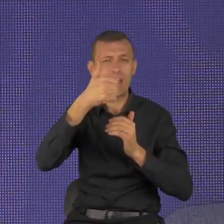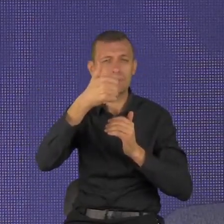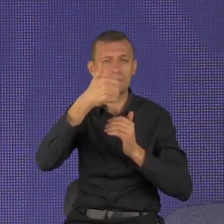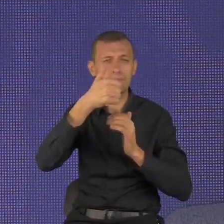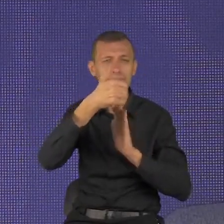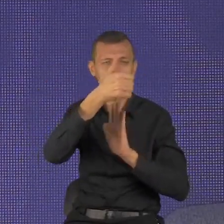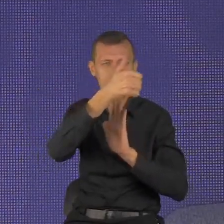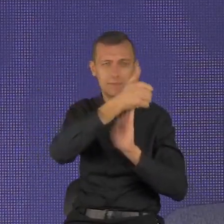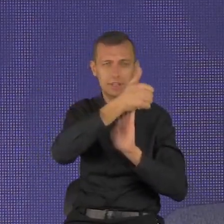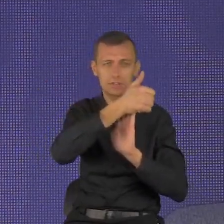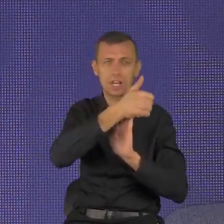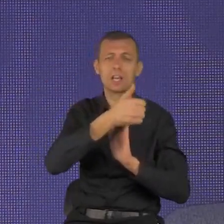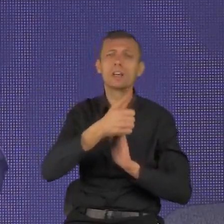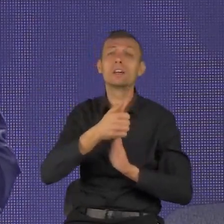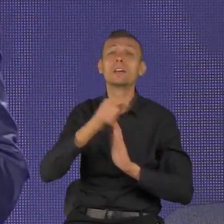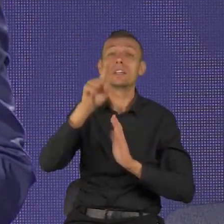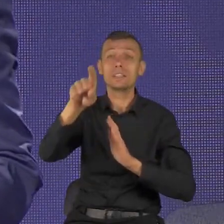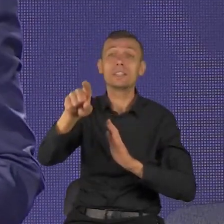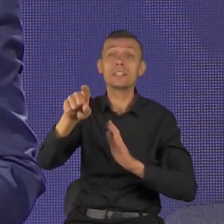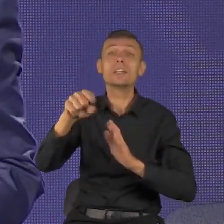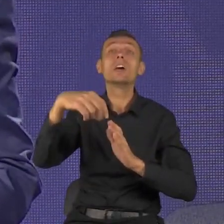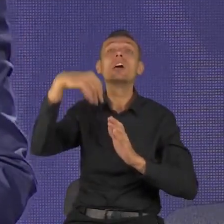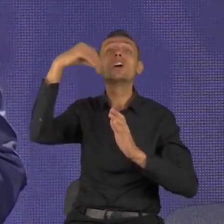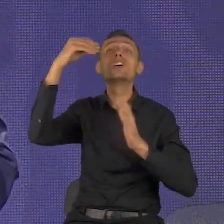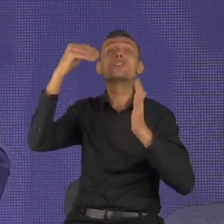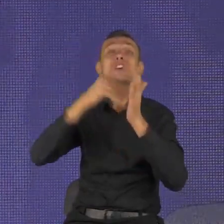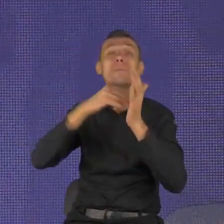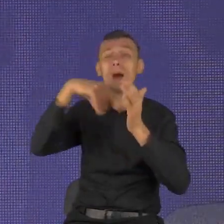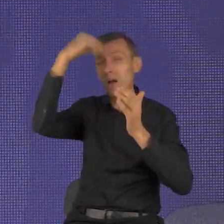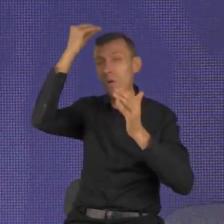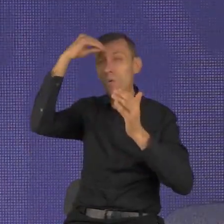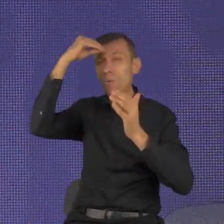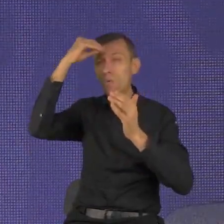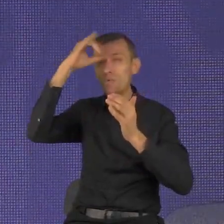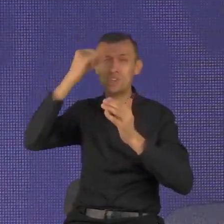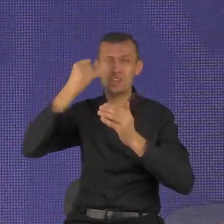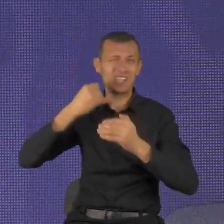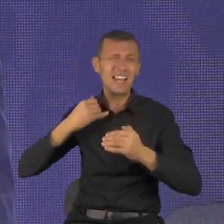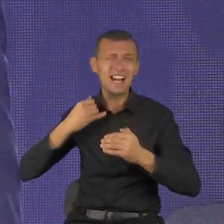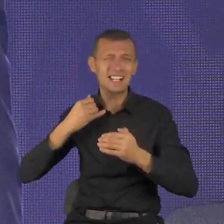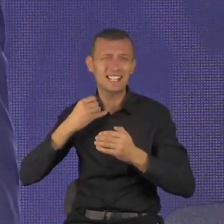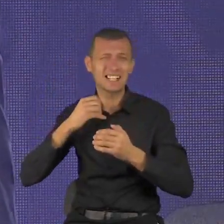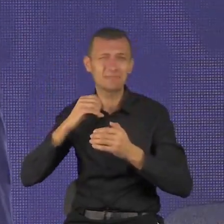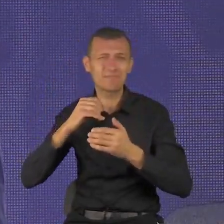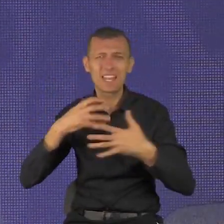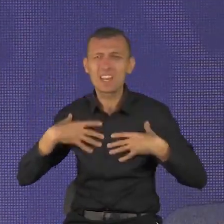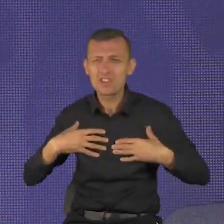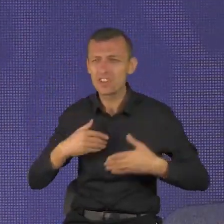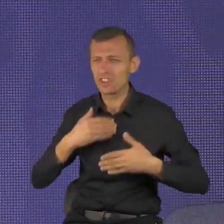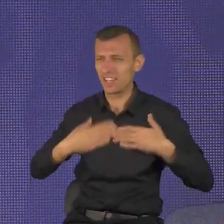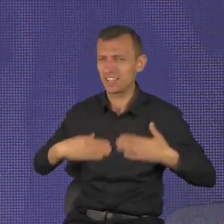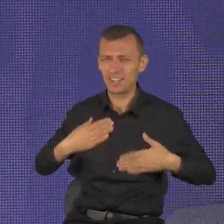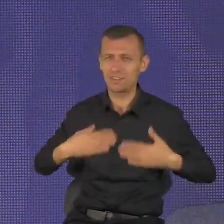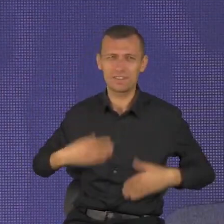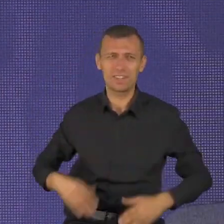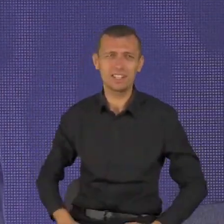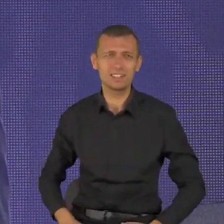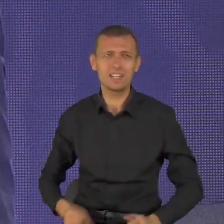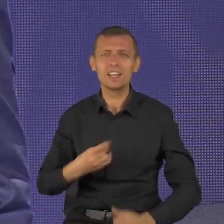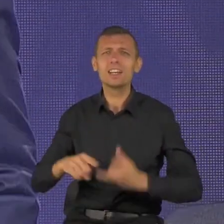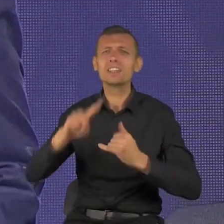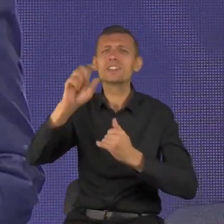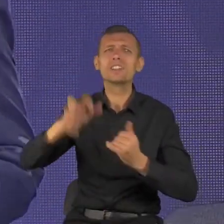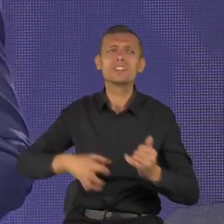Ucz się być zadowolonym. Jeśli masz wszystkiego dosyć i w związku z tym poważnie chcesz potraktować